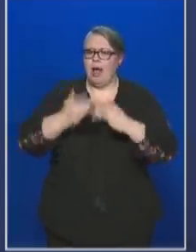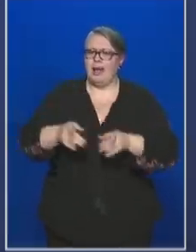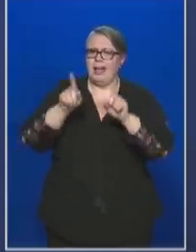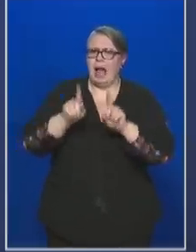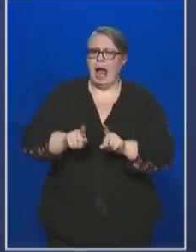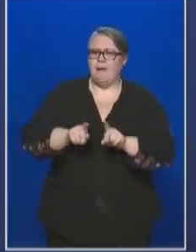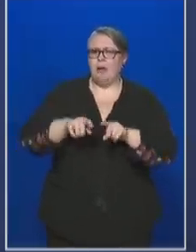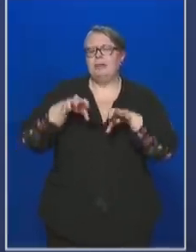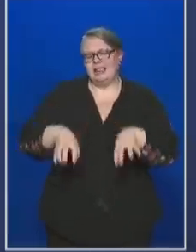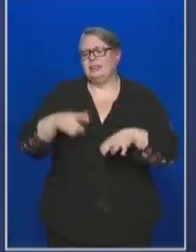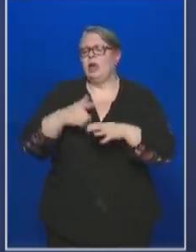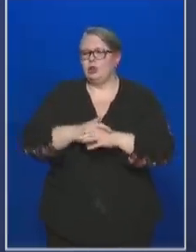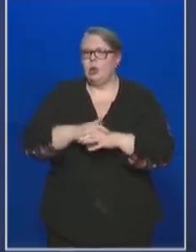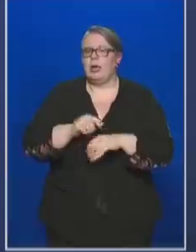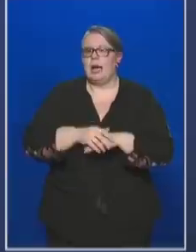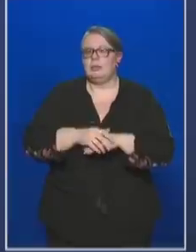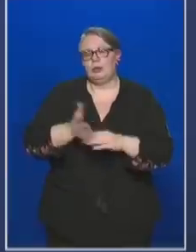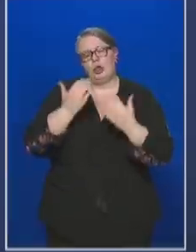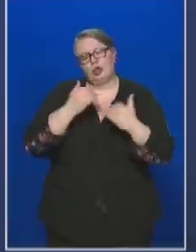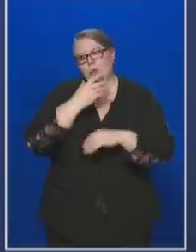teszi a dolgát, és ezt köszönöm szépen.